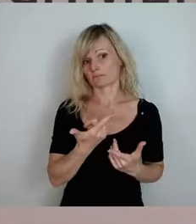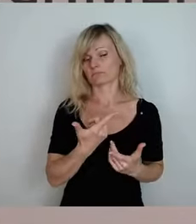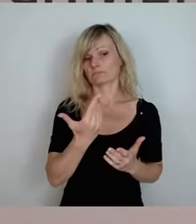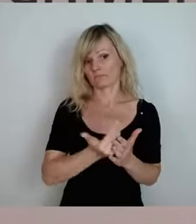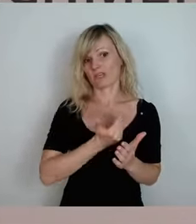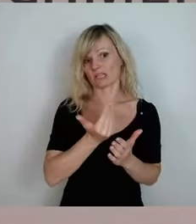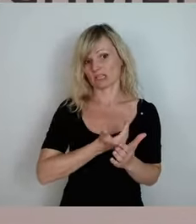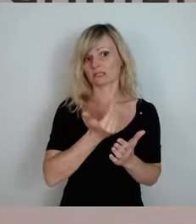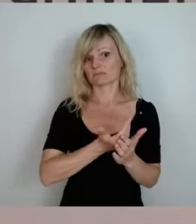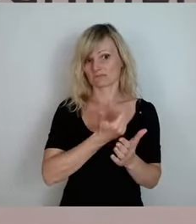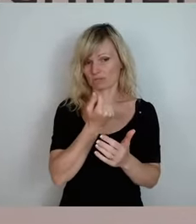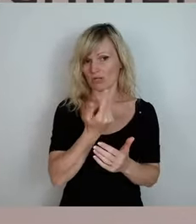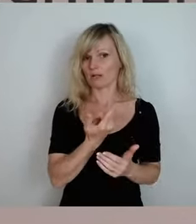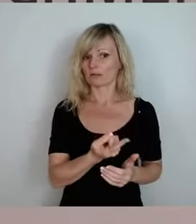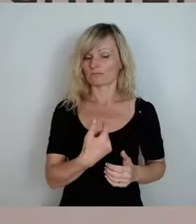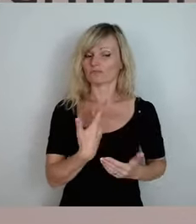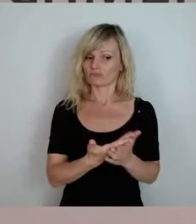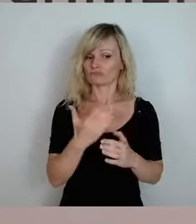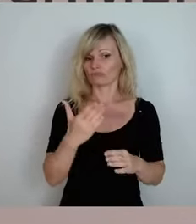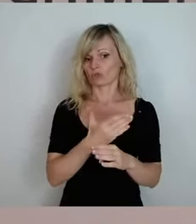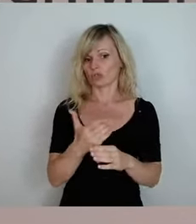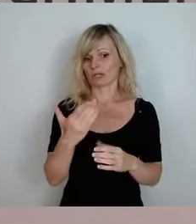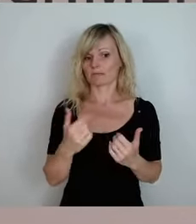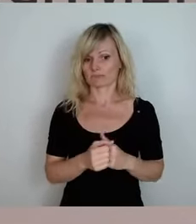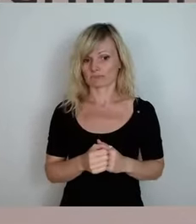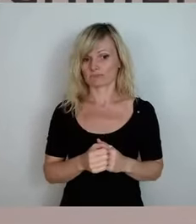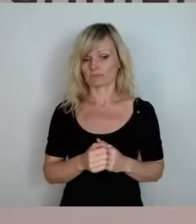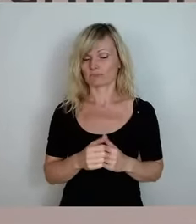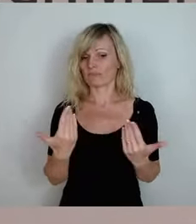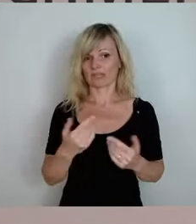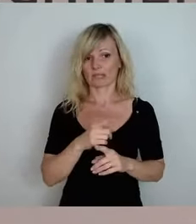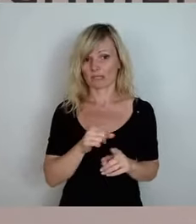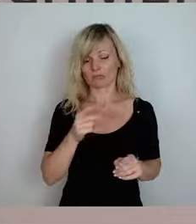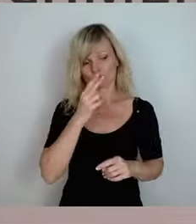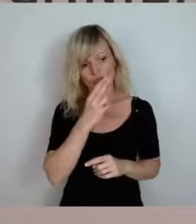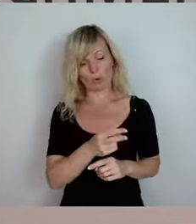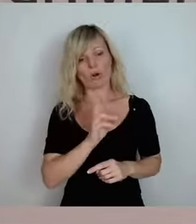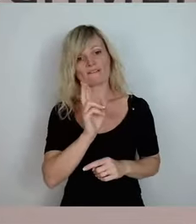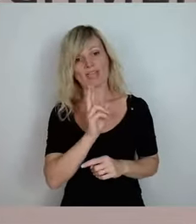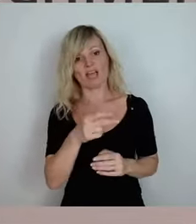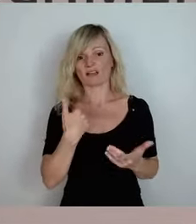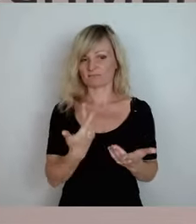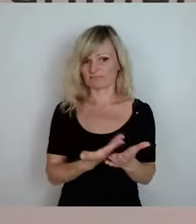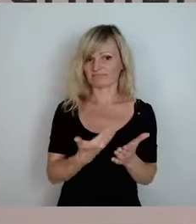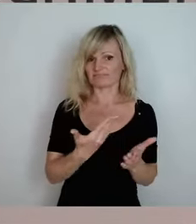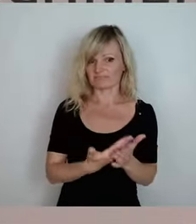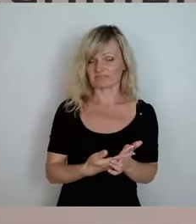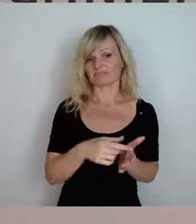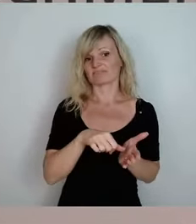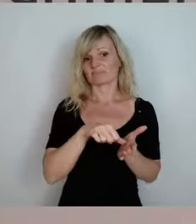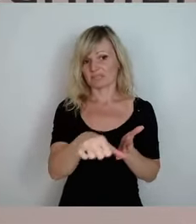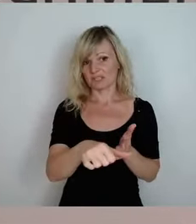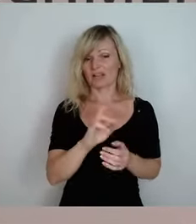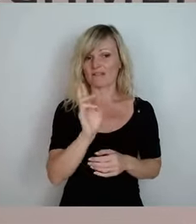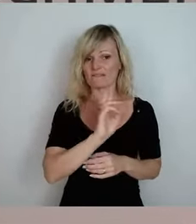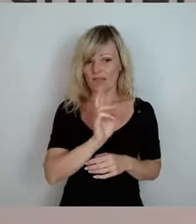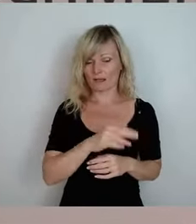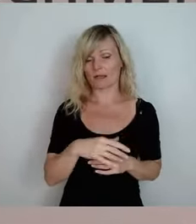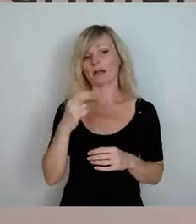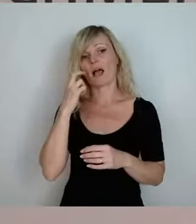Ansonsten müssen wir uns dazu verhalten, wer die Kosten dazu trägt. Bei dem Altenpfleger machen wir es über die